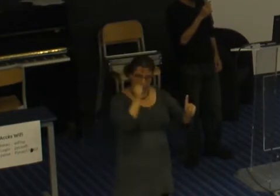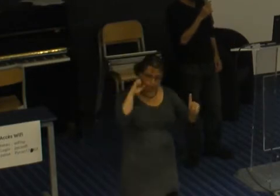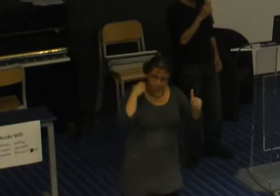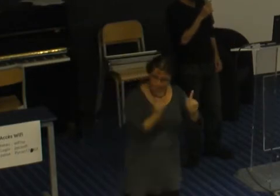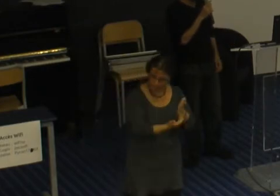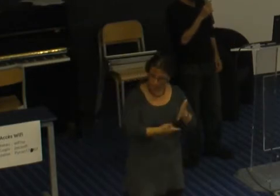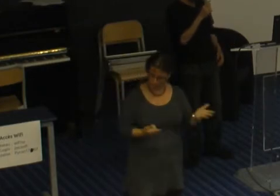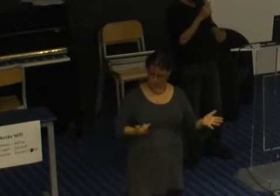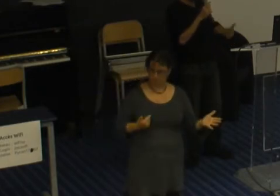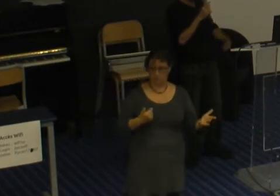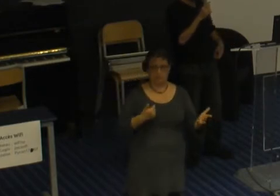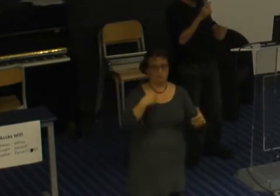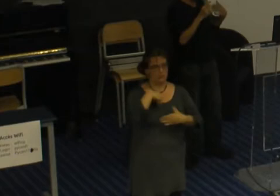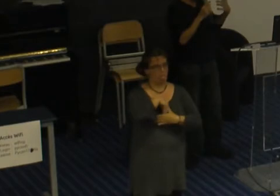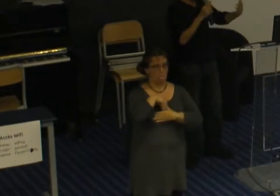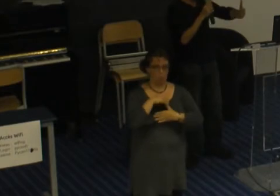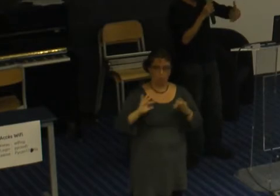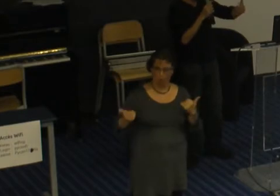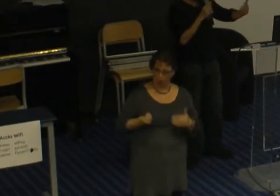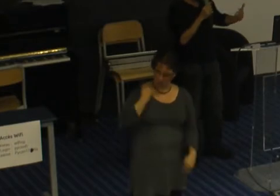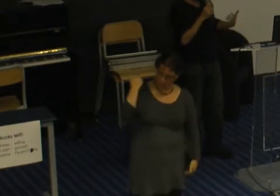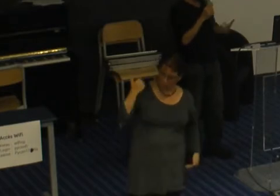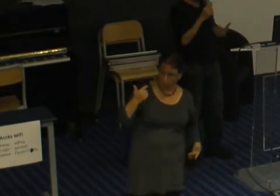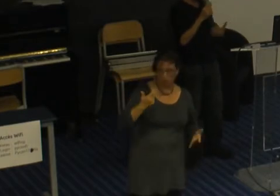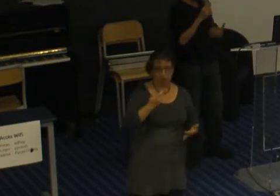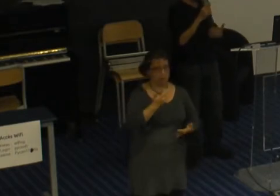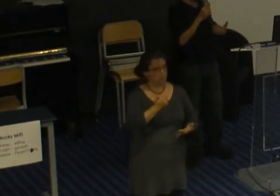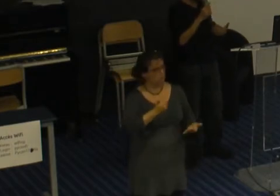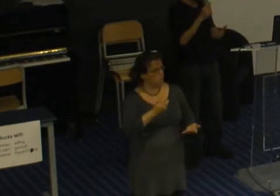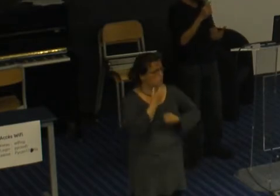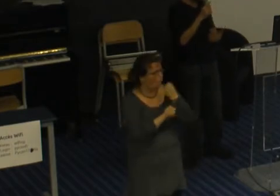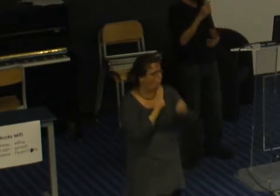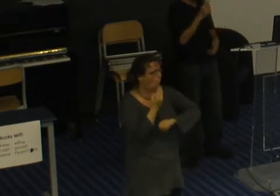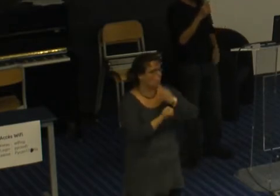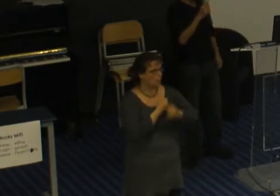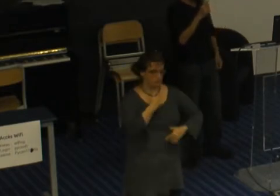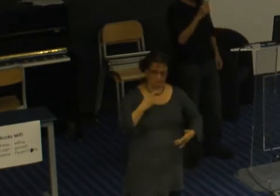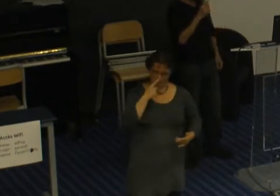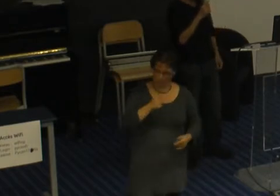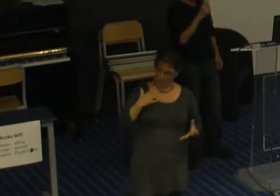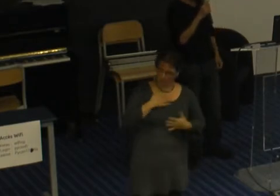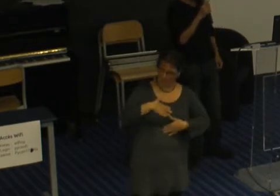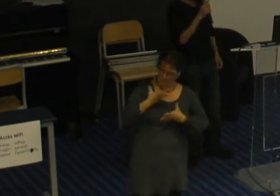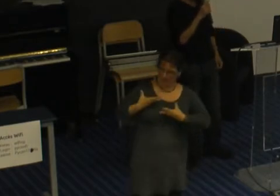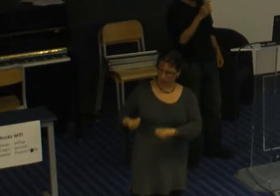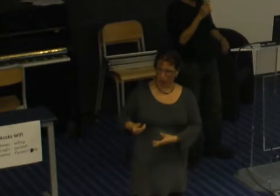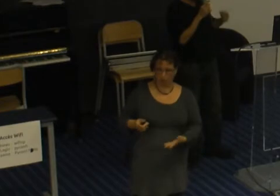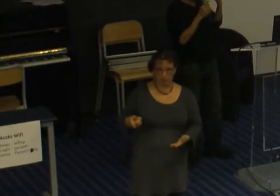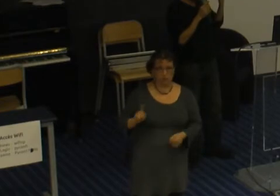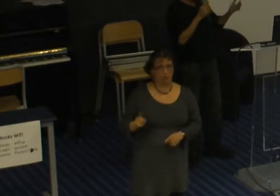Est-ce qu'elle se sent bien accueillie ? Est-ce qu'elle se sent dans un environnement pas hostile ? Même si ce'est pas fait dans